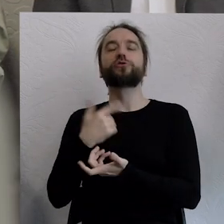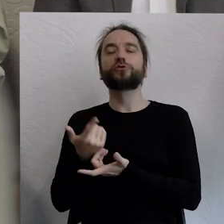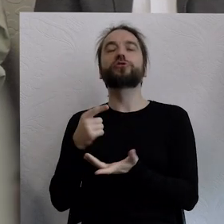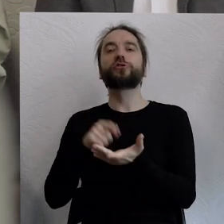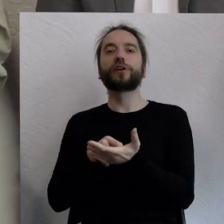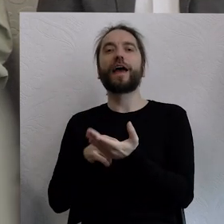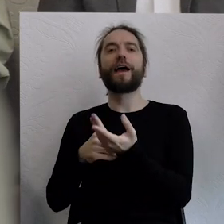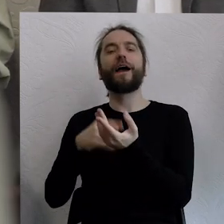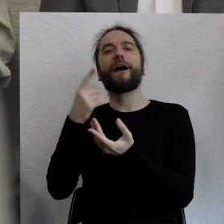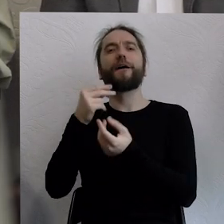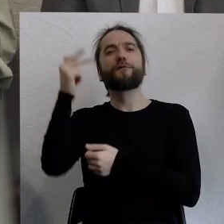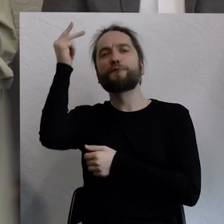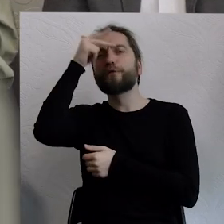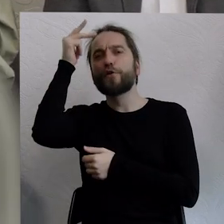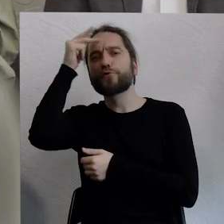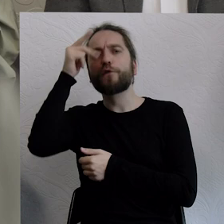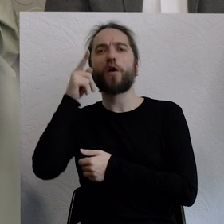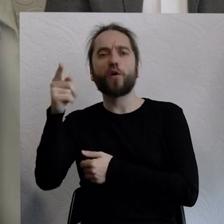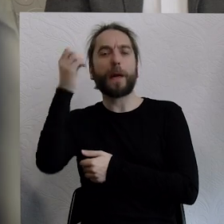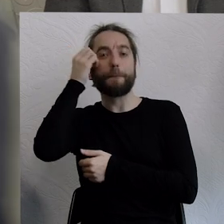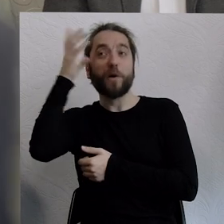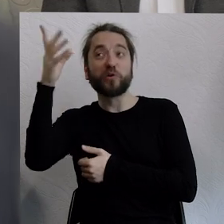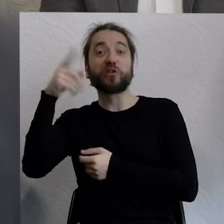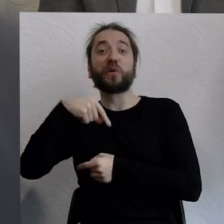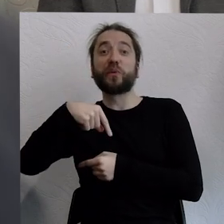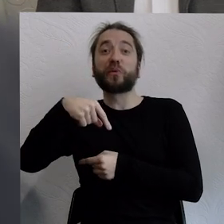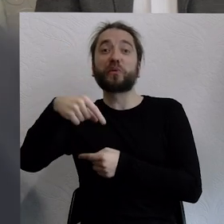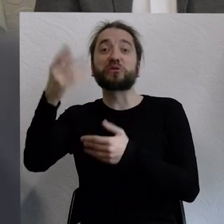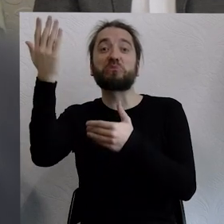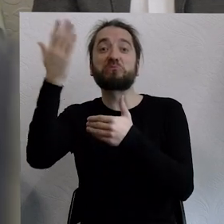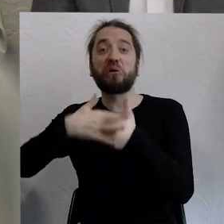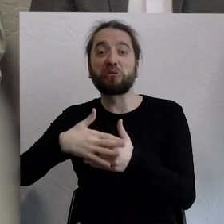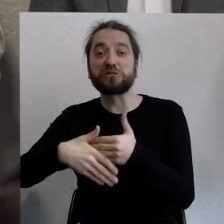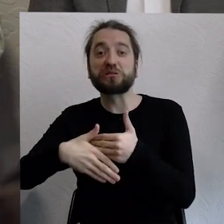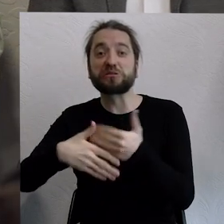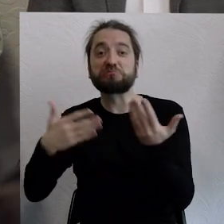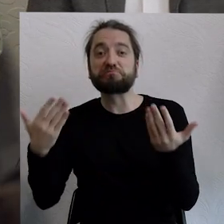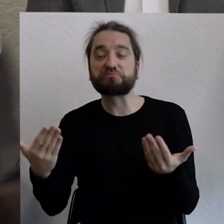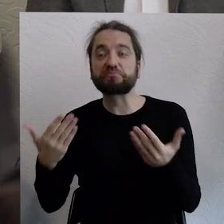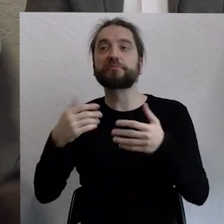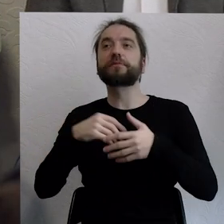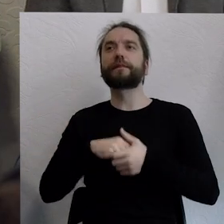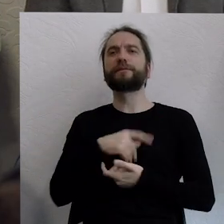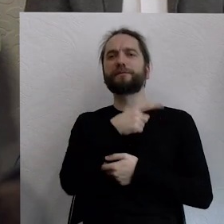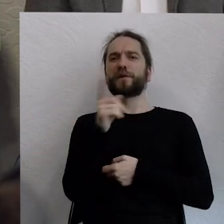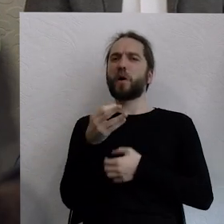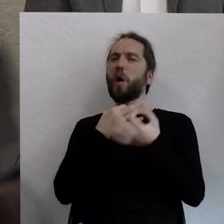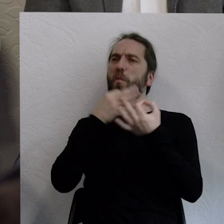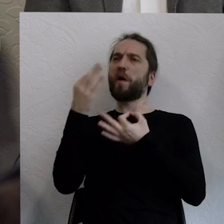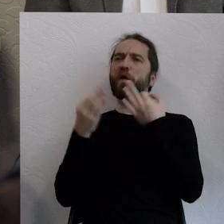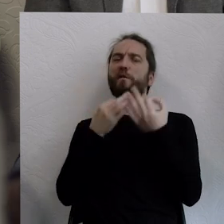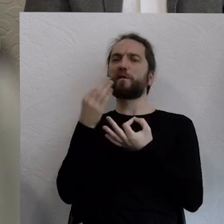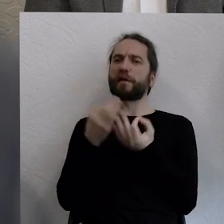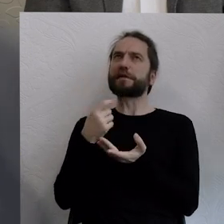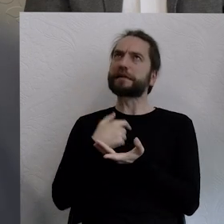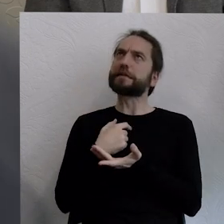To znaczy końca filozofii jako mądrości naszego, właśnie naszego świata kultury. I to, o czym opowiadacie, ja bym to odebrał właśnie